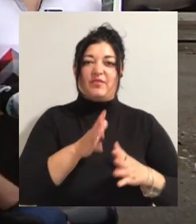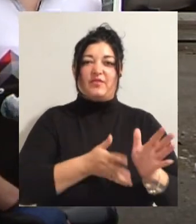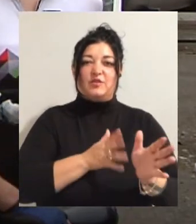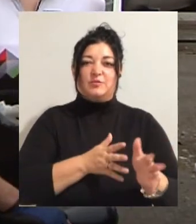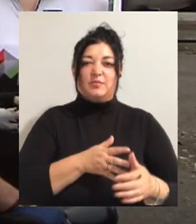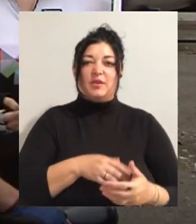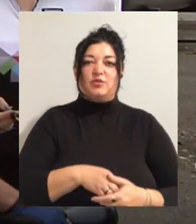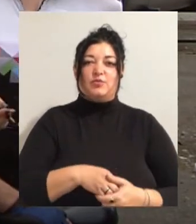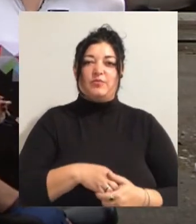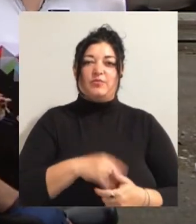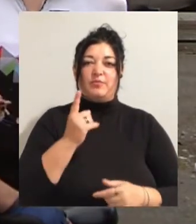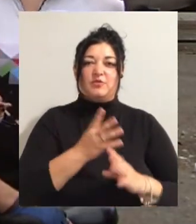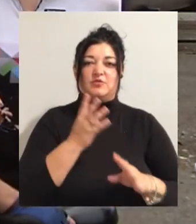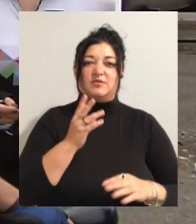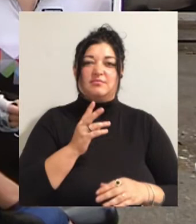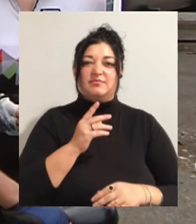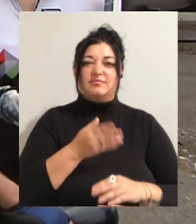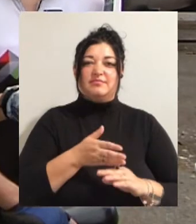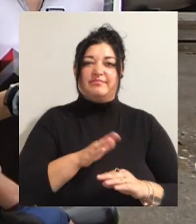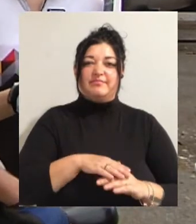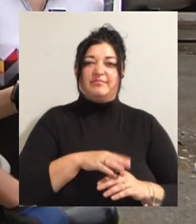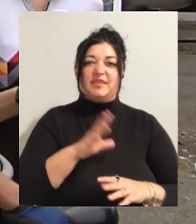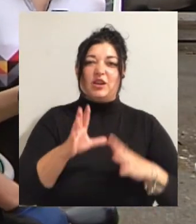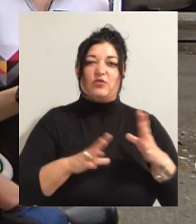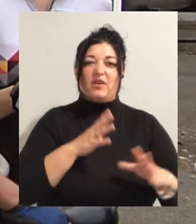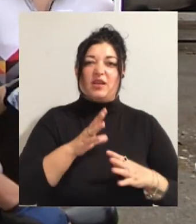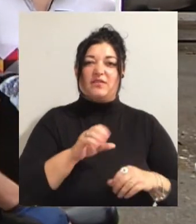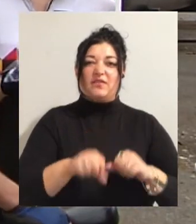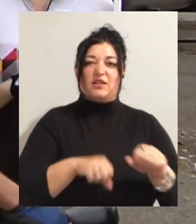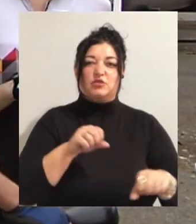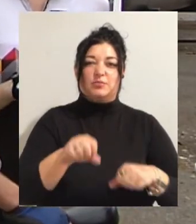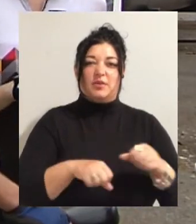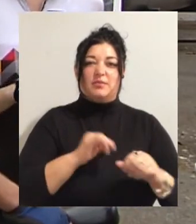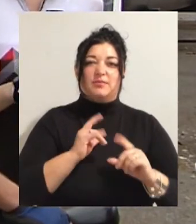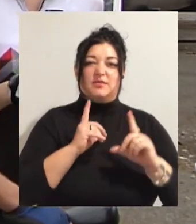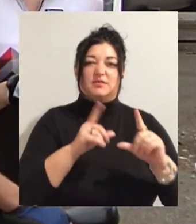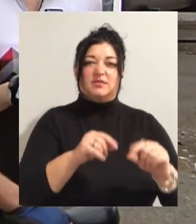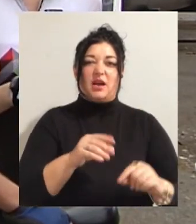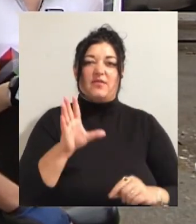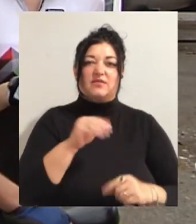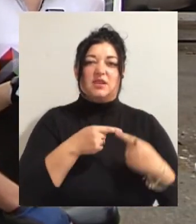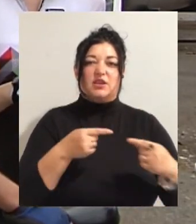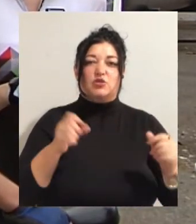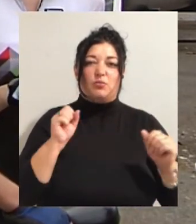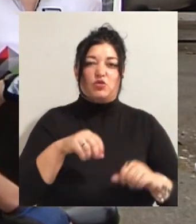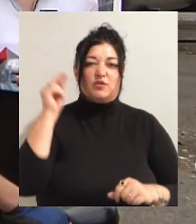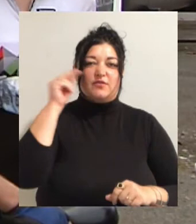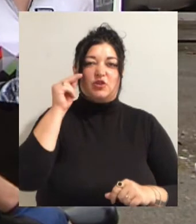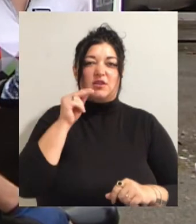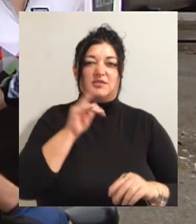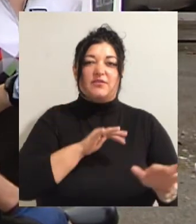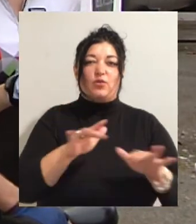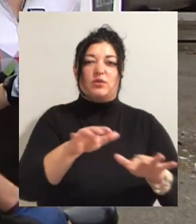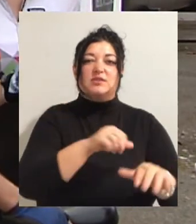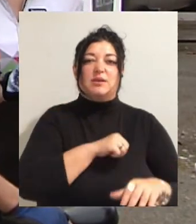чергу, впевнена вміння кормувати велосипедом і впевнена їзда. А вже все інше можна навчитися в ході самоїзди,